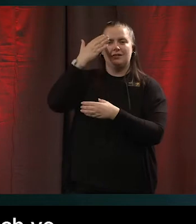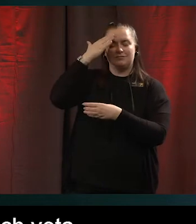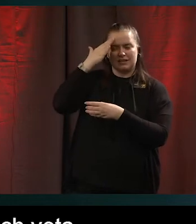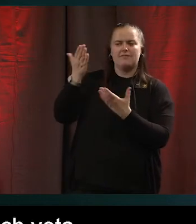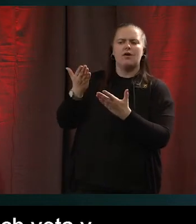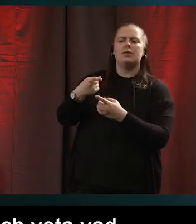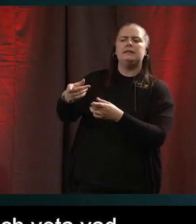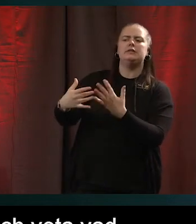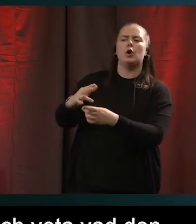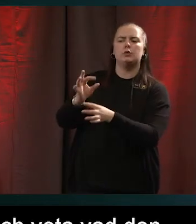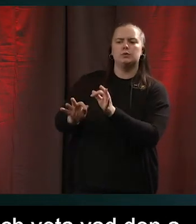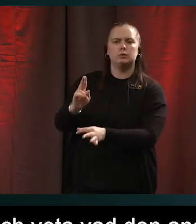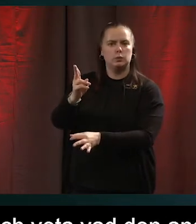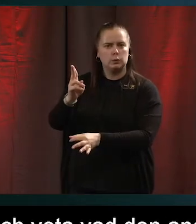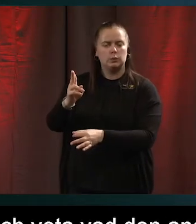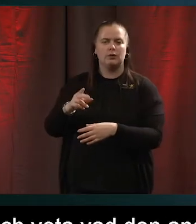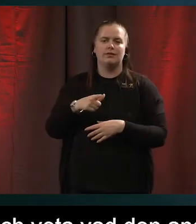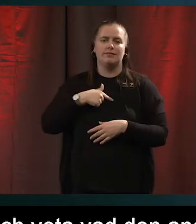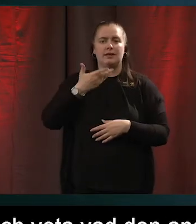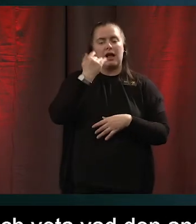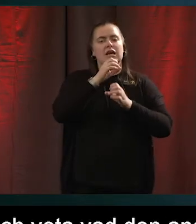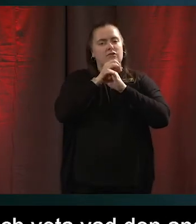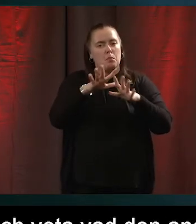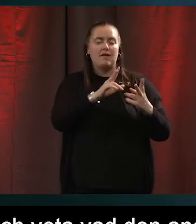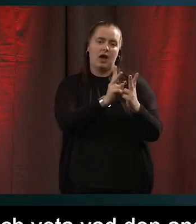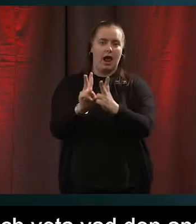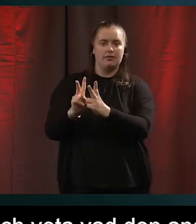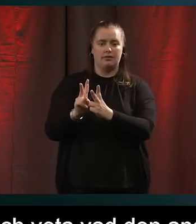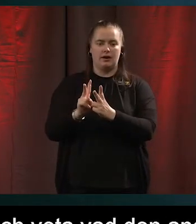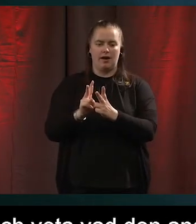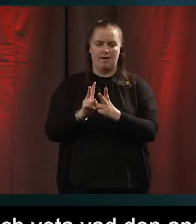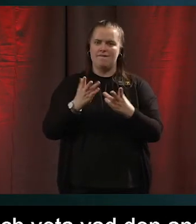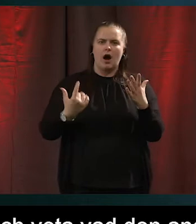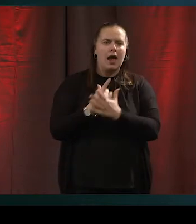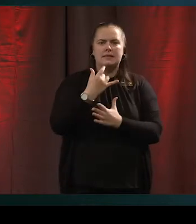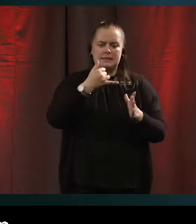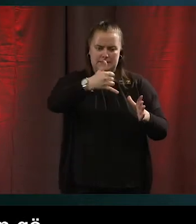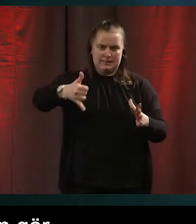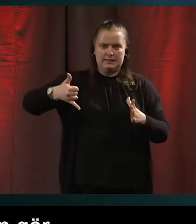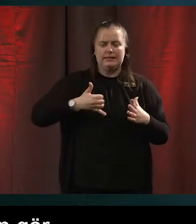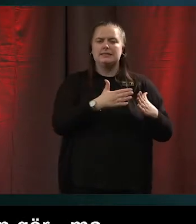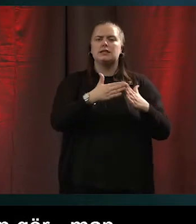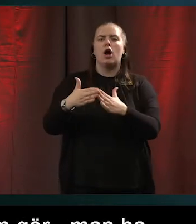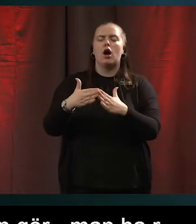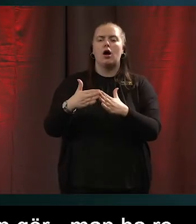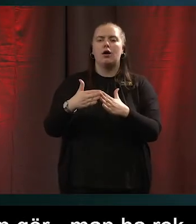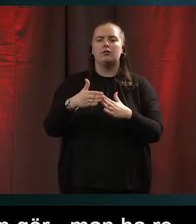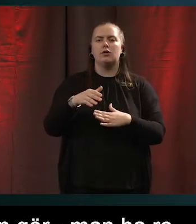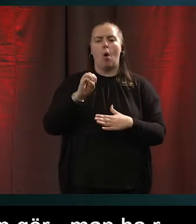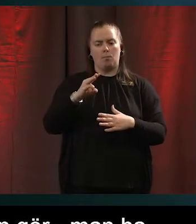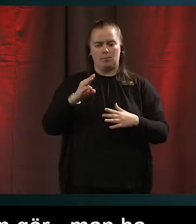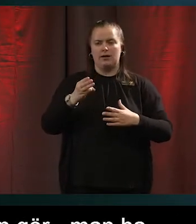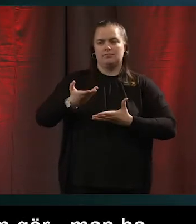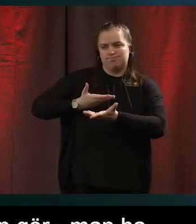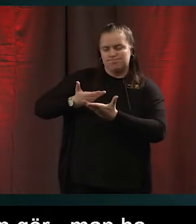också att man kanske kan informera om vad andra delar i staden gör när man har kroka ett arm och har bra kännedom om varandra.